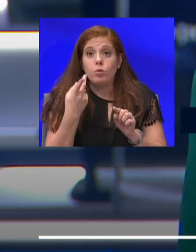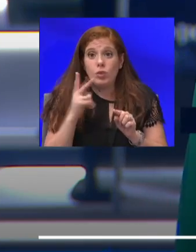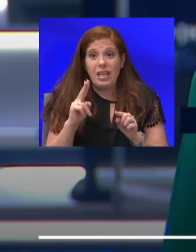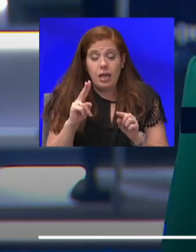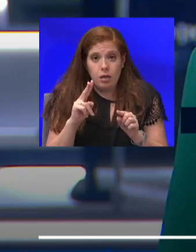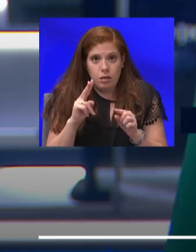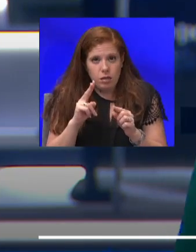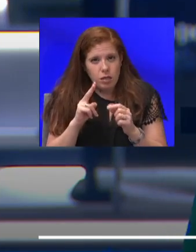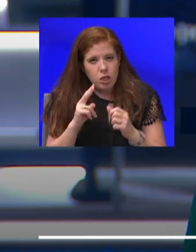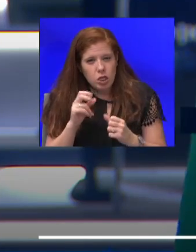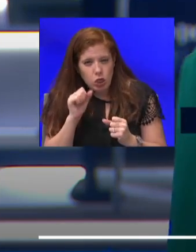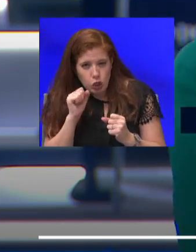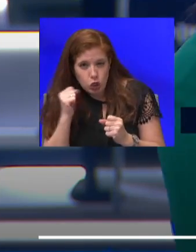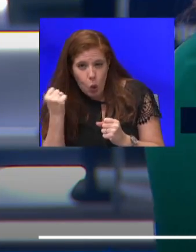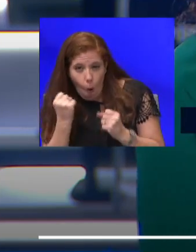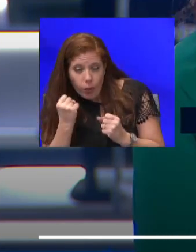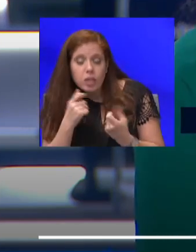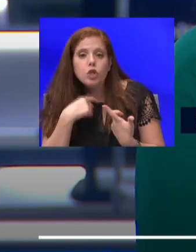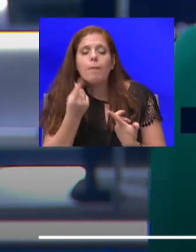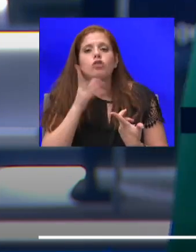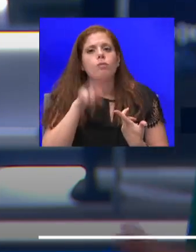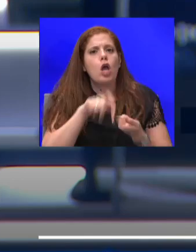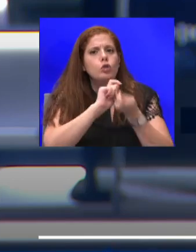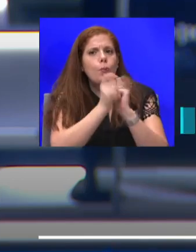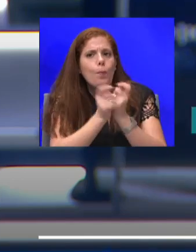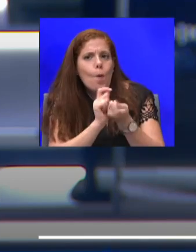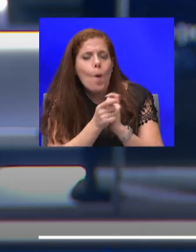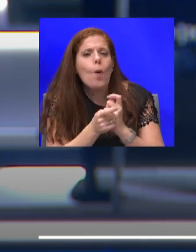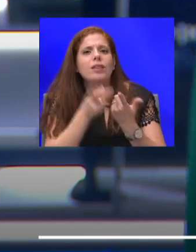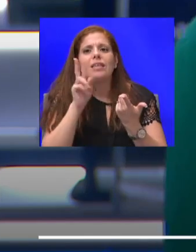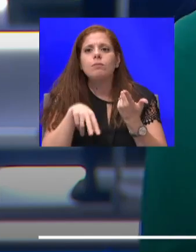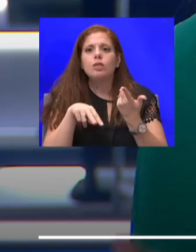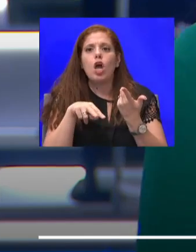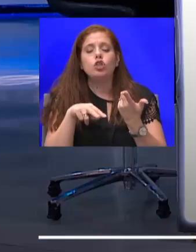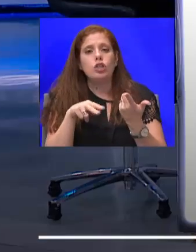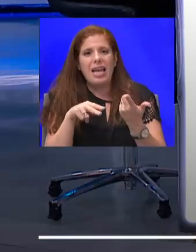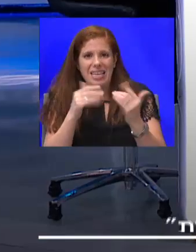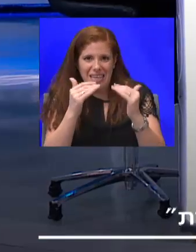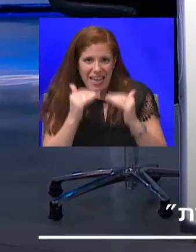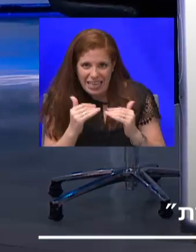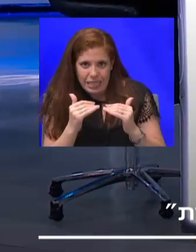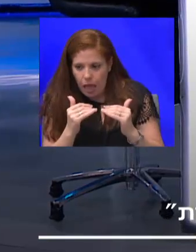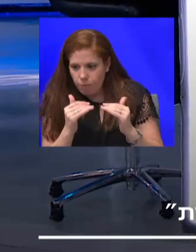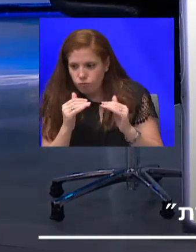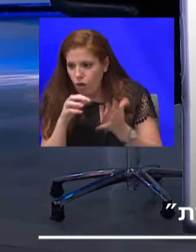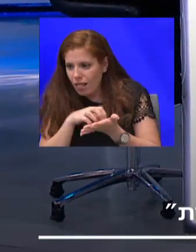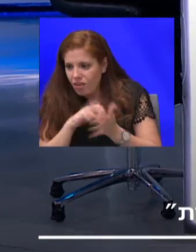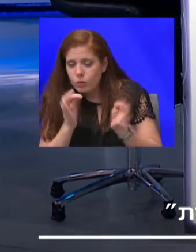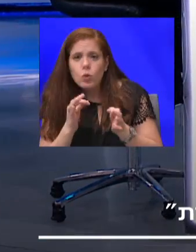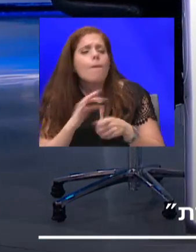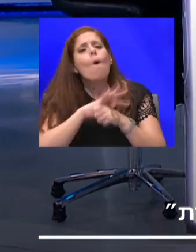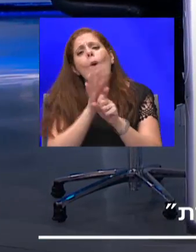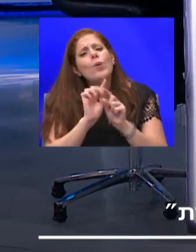שאם יש תמורות, אם יש ירידה של ענף מסוים, קורונה או לא קורונה, יש לנו גם עוד תהפוכות